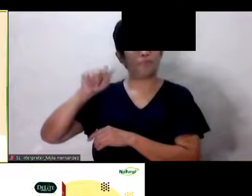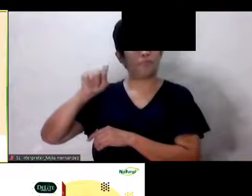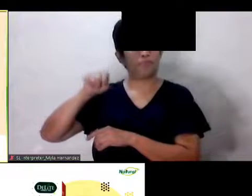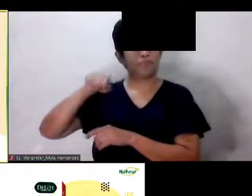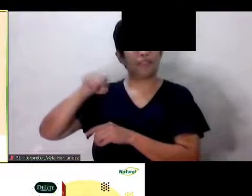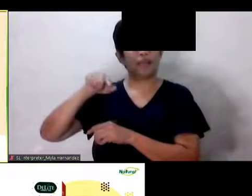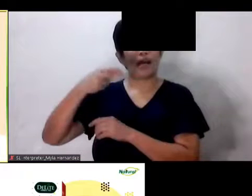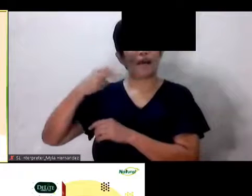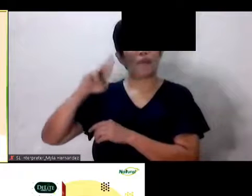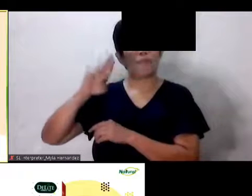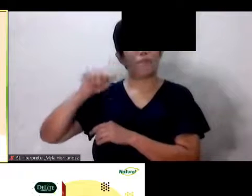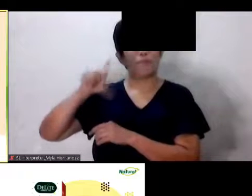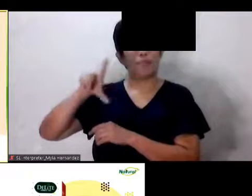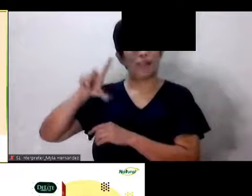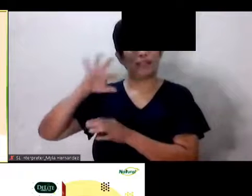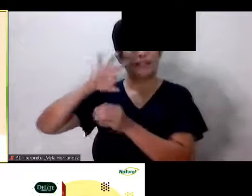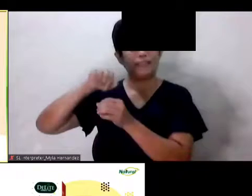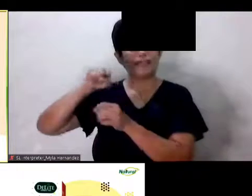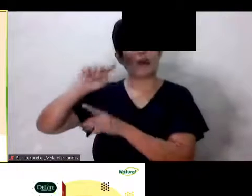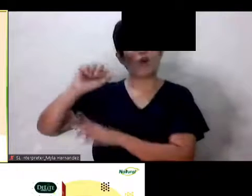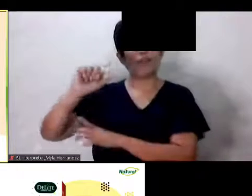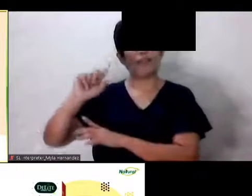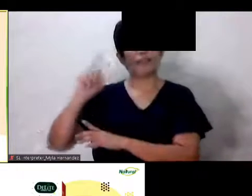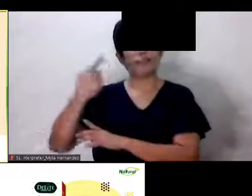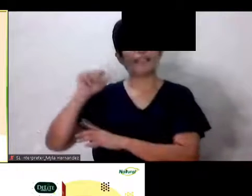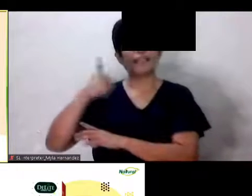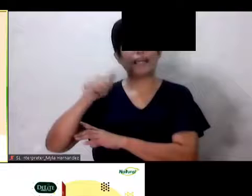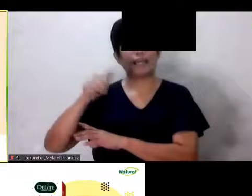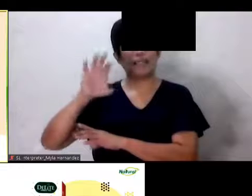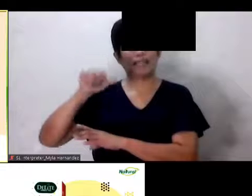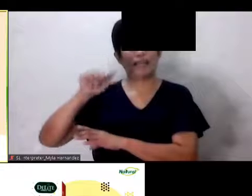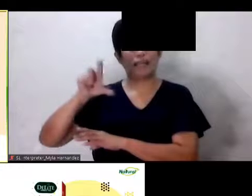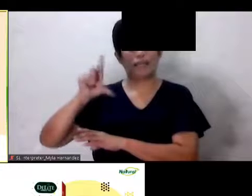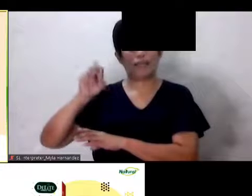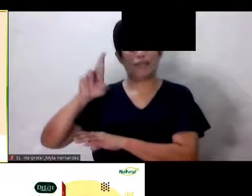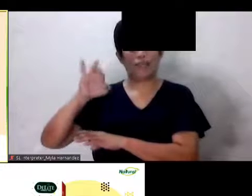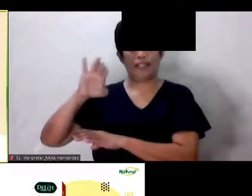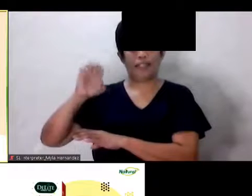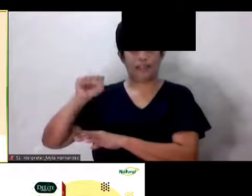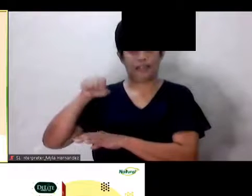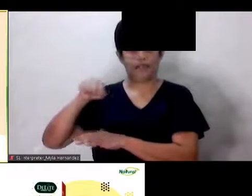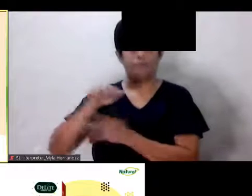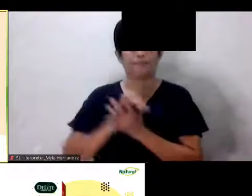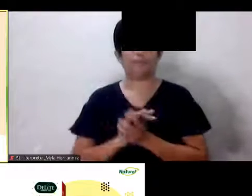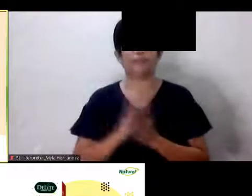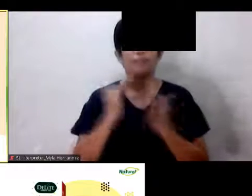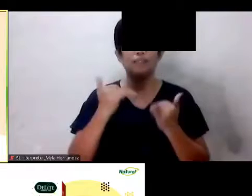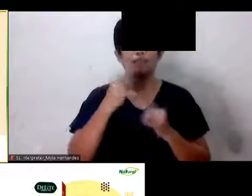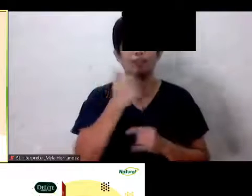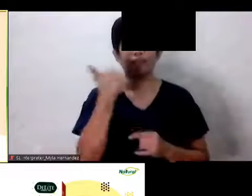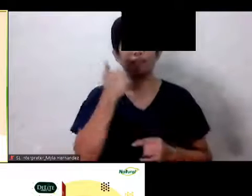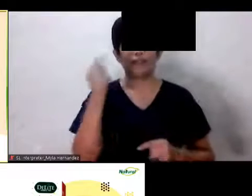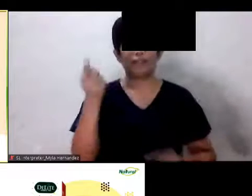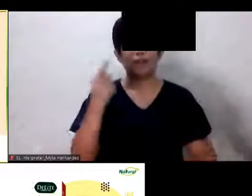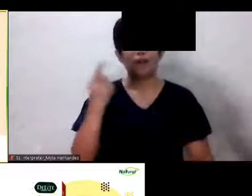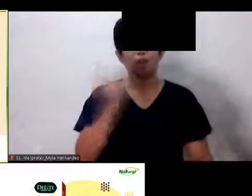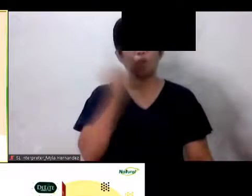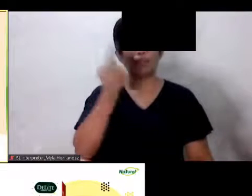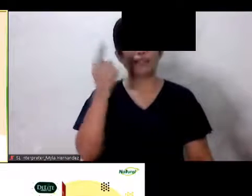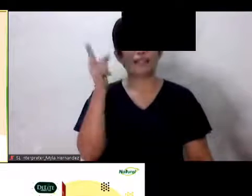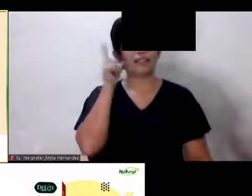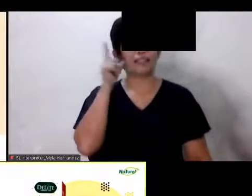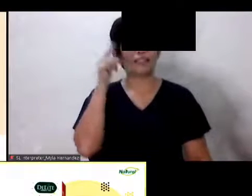si Lilia Morales Para sa ito Brother Benson Always listening ko sa inyong programa Sana everyday na kayo